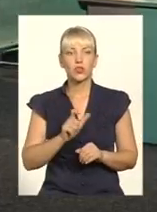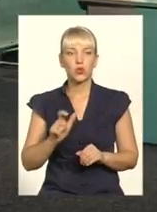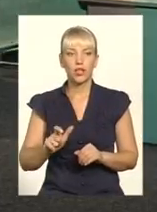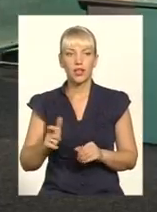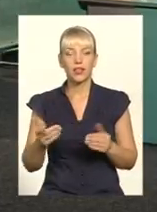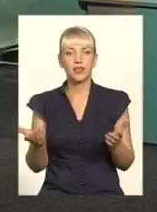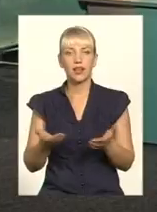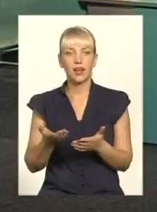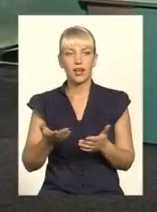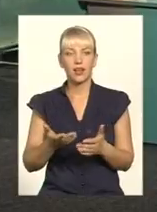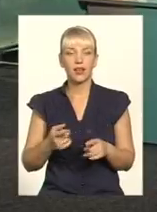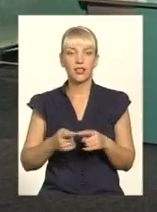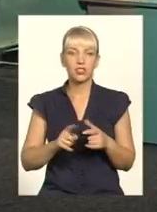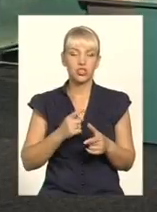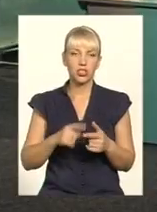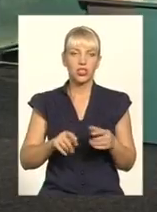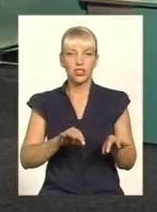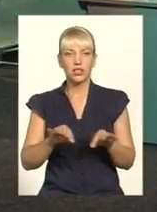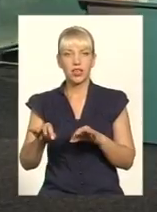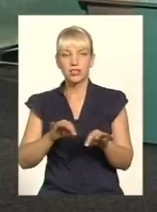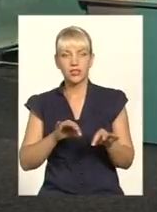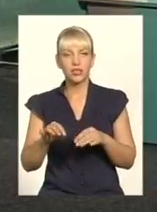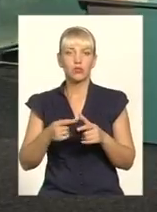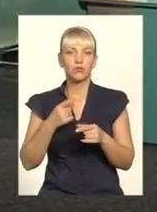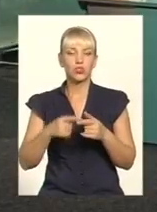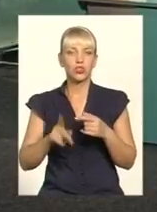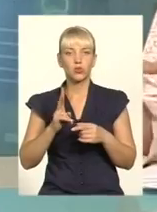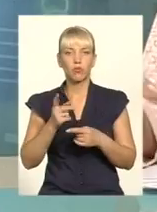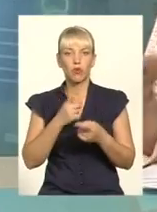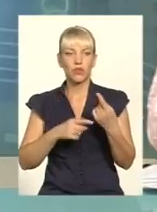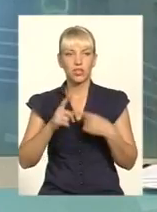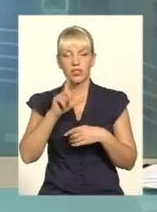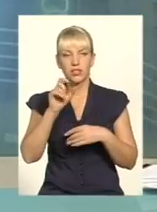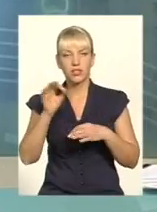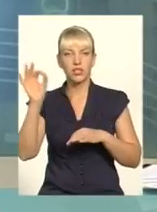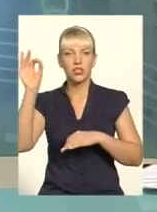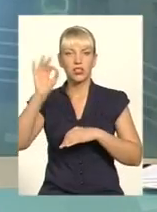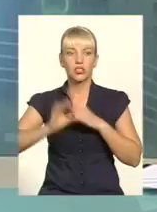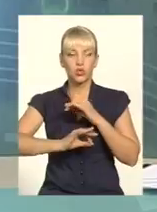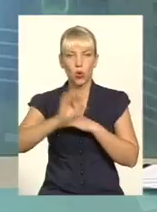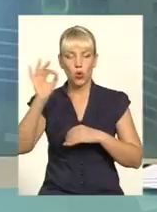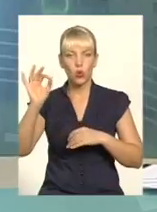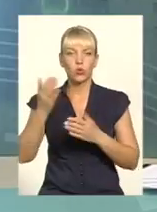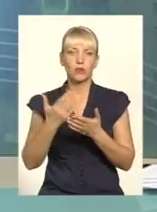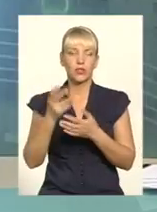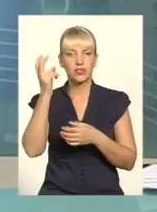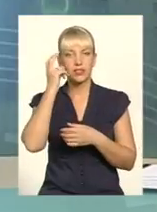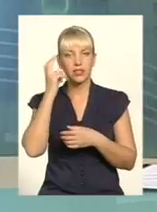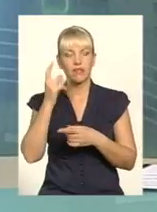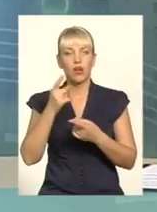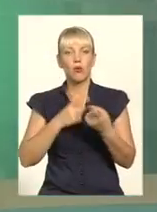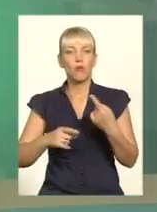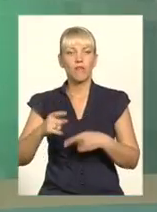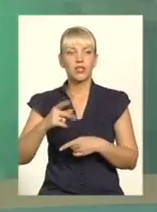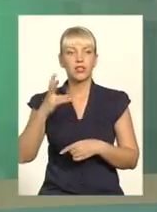чи транзитом, чи повертається зі Сходу, з Києва, повертається на Хмельниччину, аби